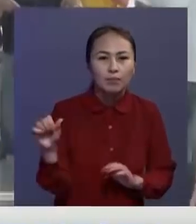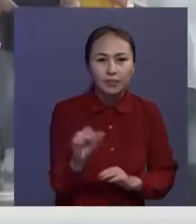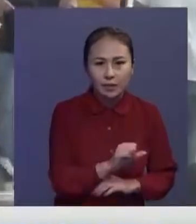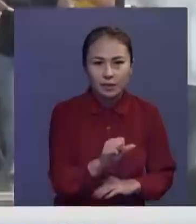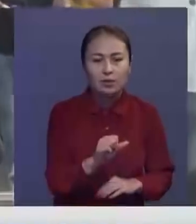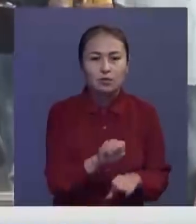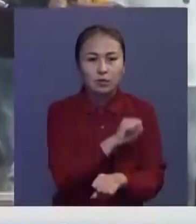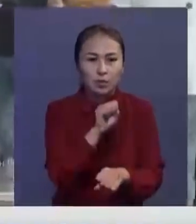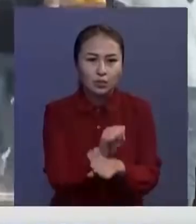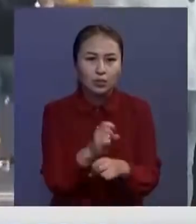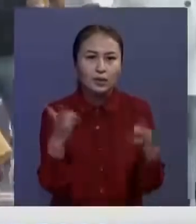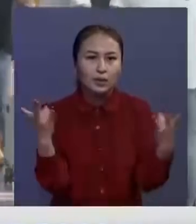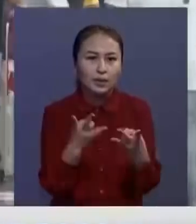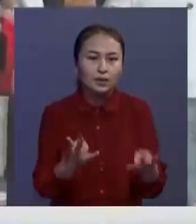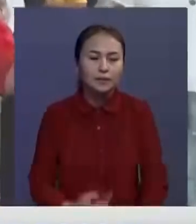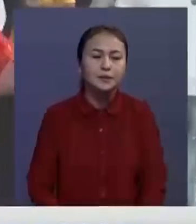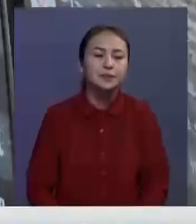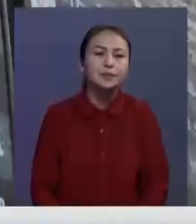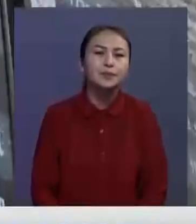аптаға дейін рейстерін тұқтату өтейсі.